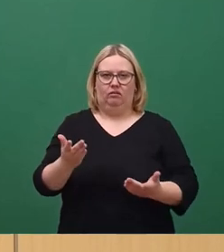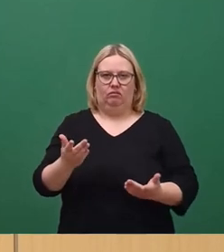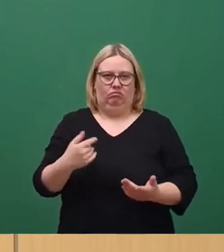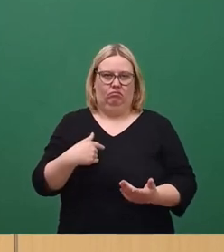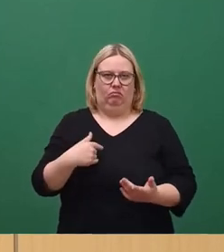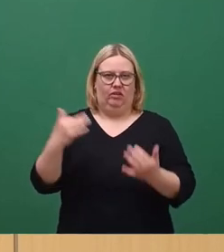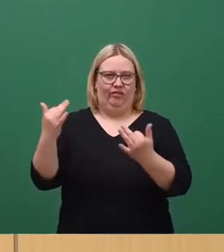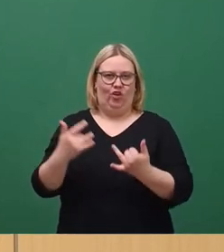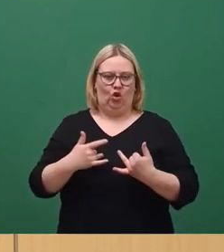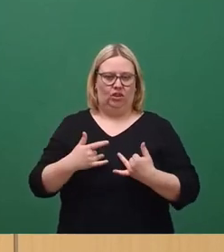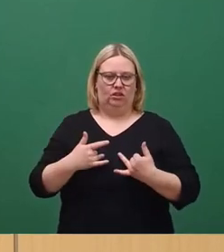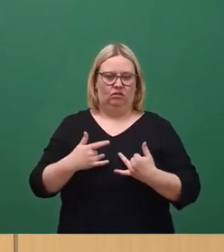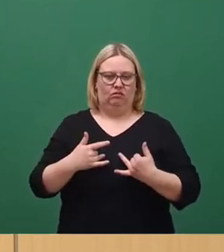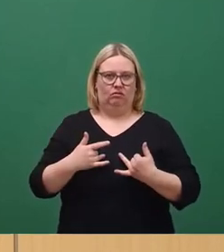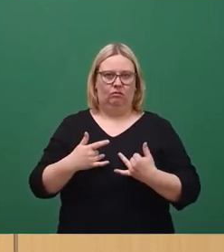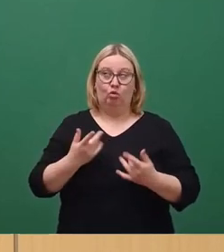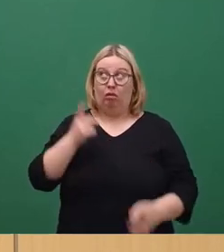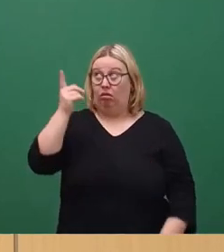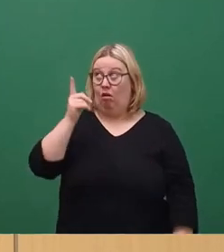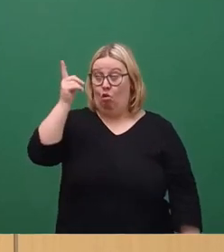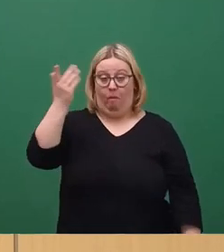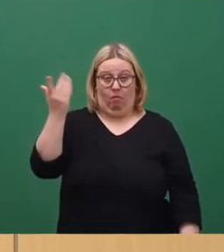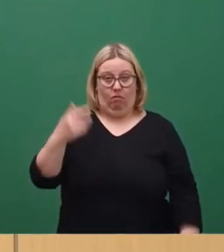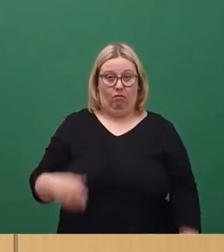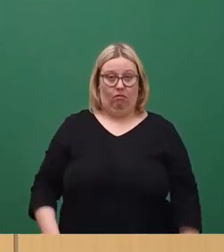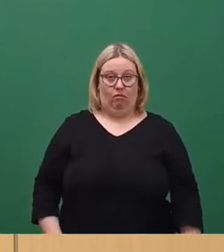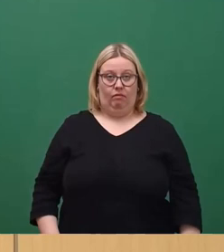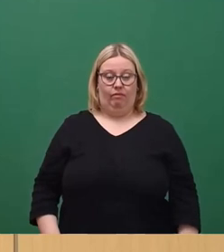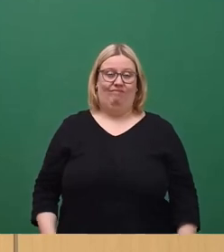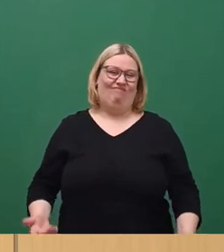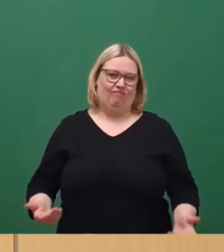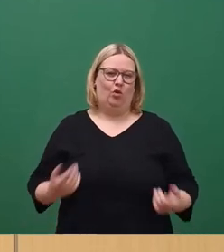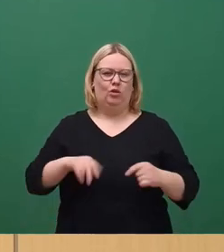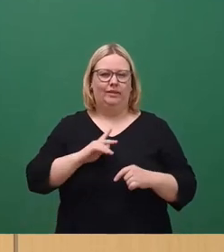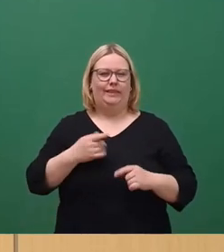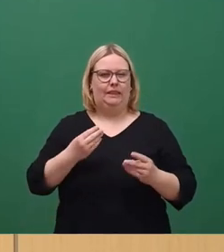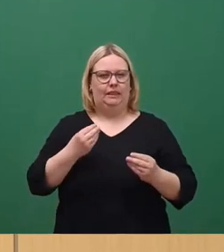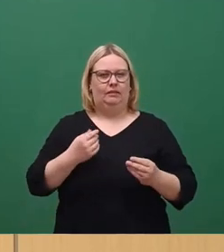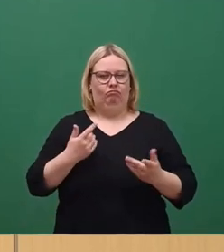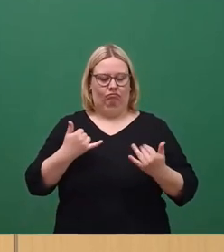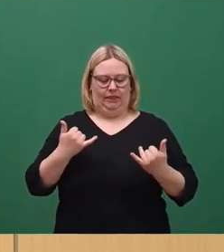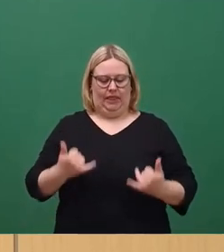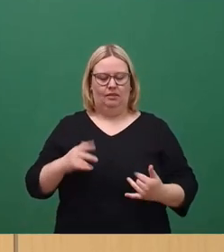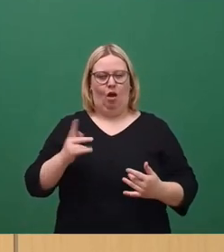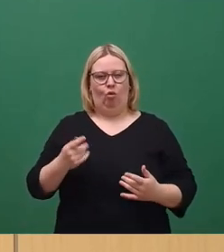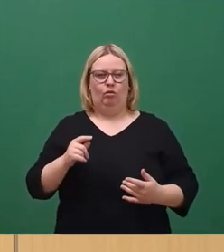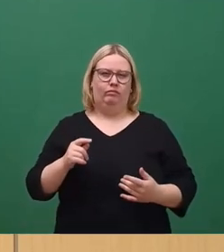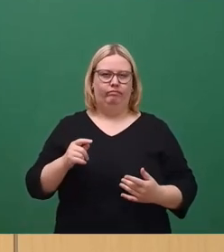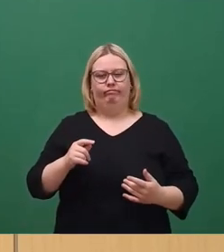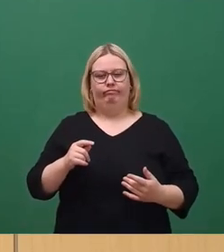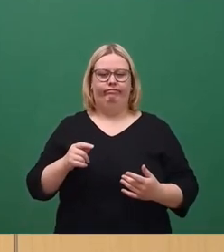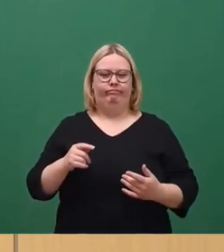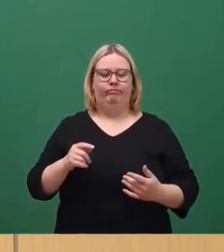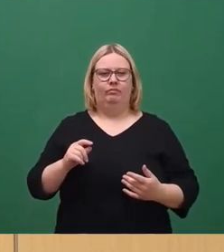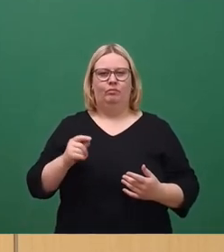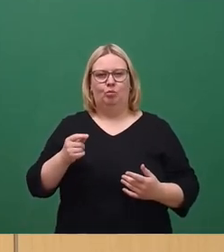auf mich aus, ihr seid die da oben. Und dieses Klischee haben wir jetzt ein bisschen an jetzt, mit dem